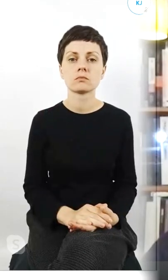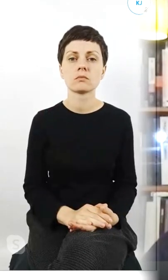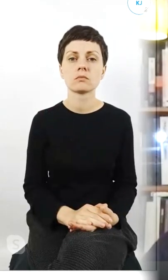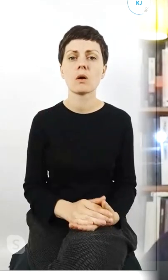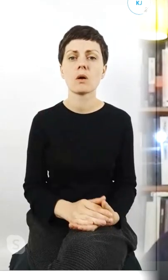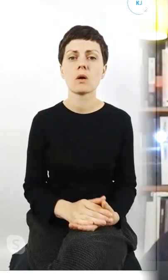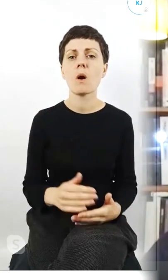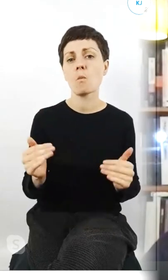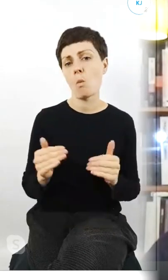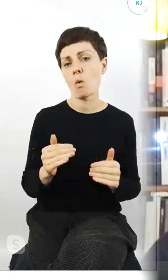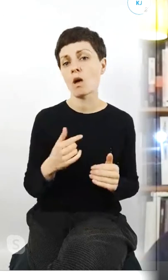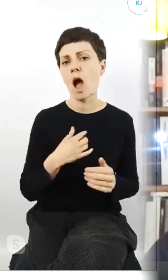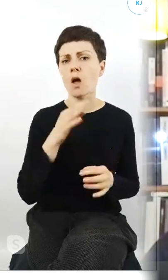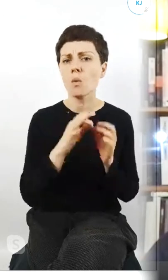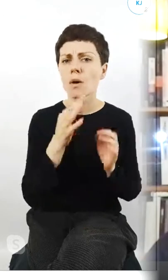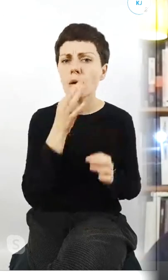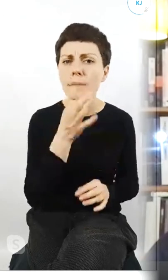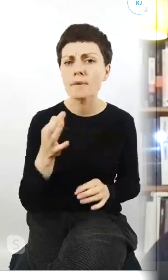tam